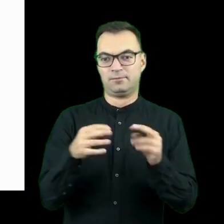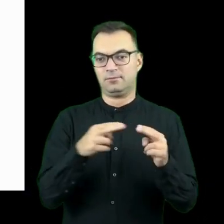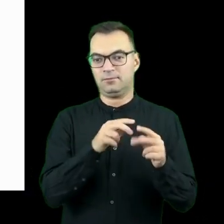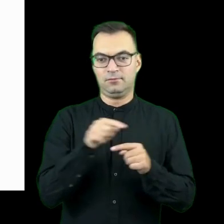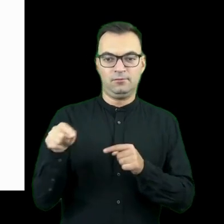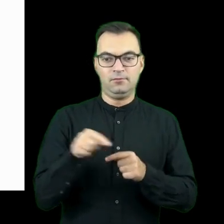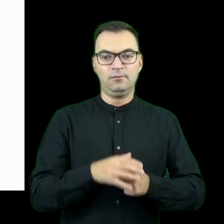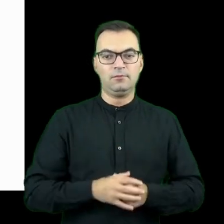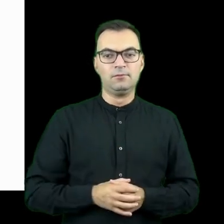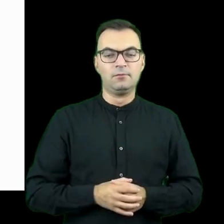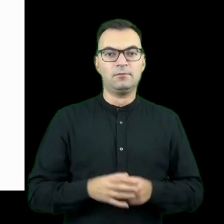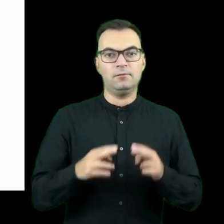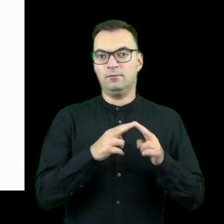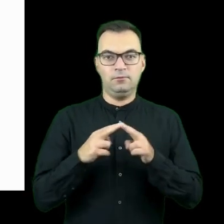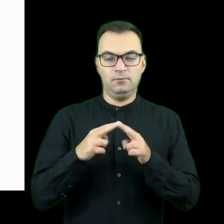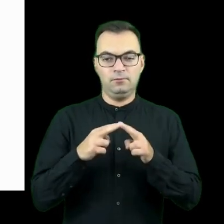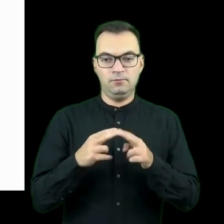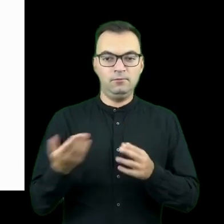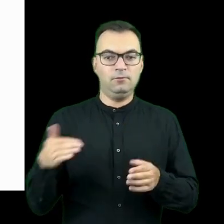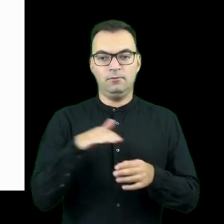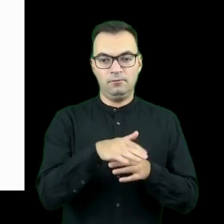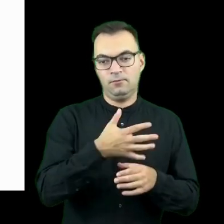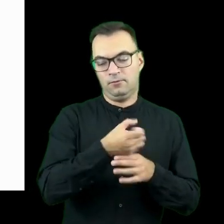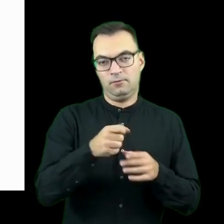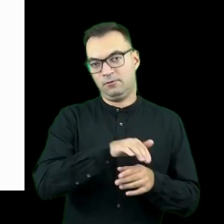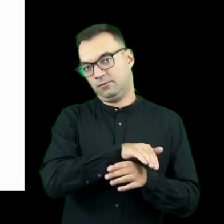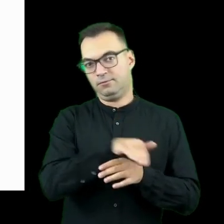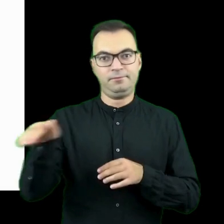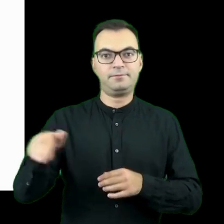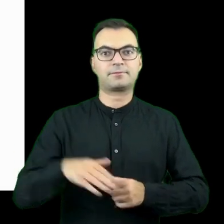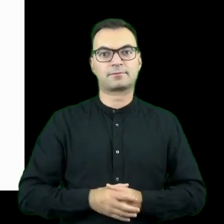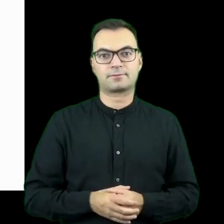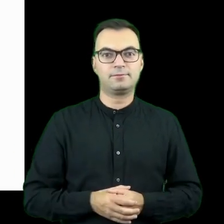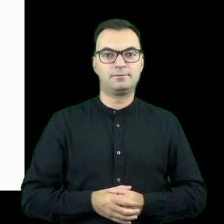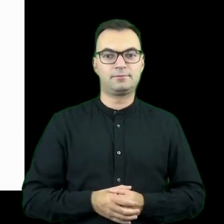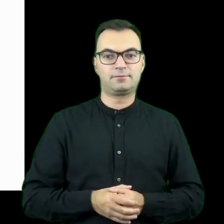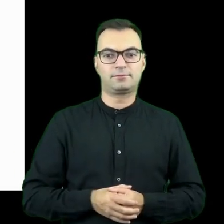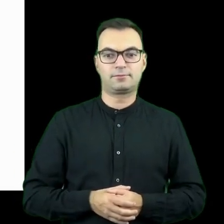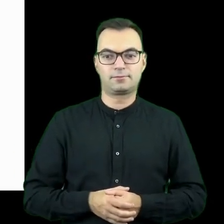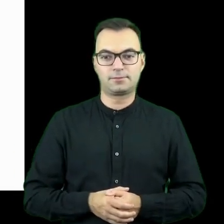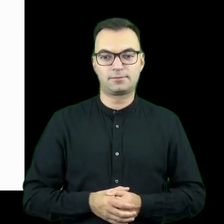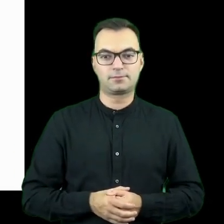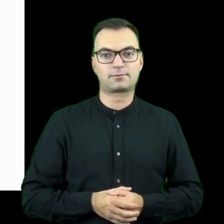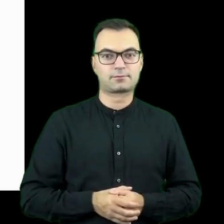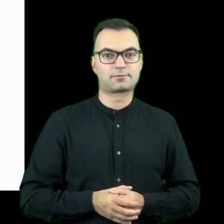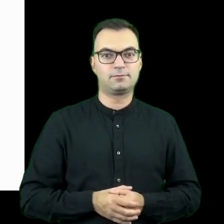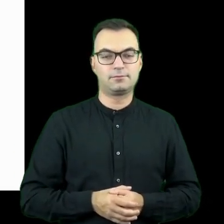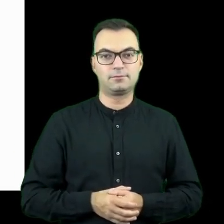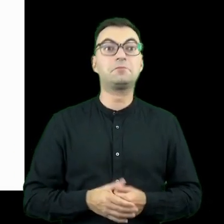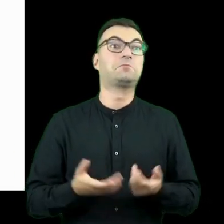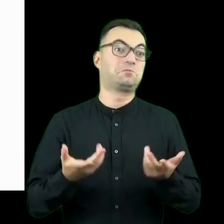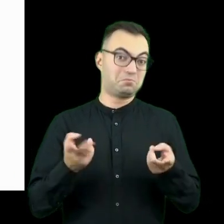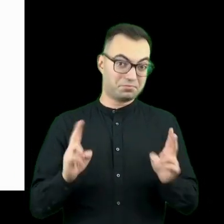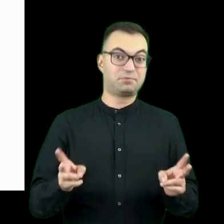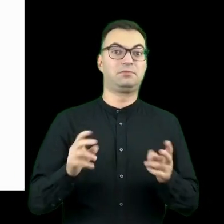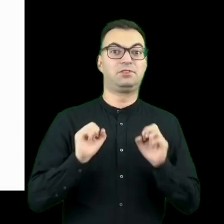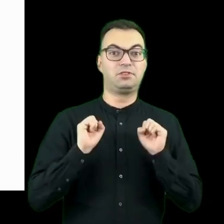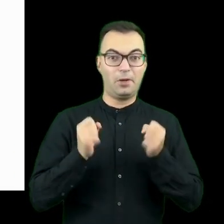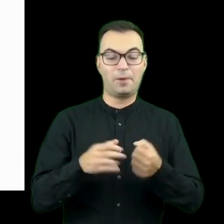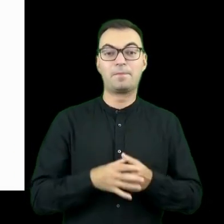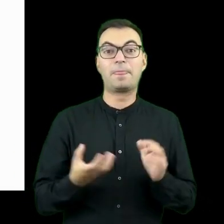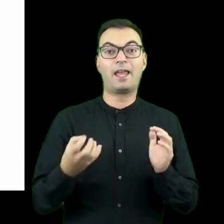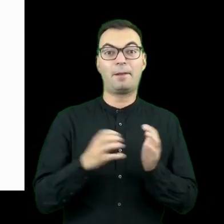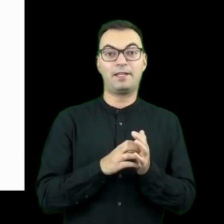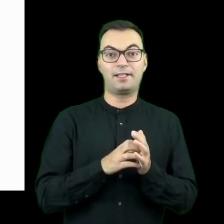oni mogli się dogadać. Słuchaj, zaraz będę na ulicy X, jakbyś mógł podjechać. Rzeczywiście to się sprawdziło i ta